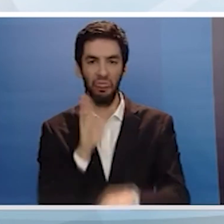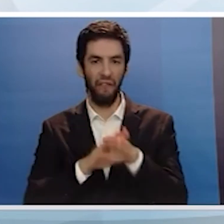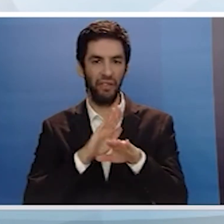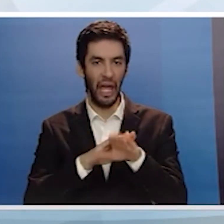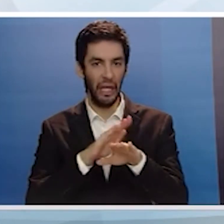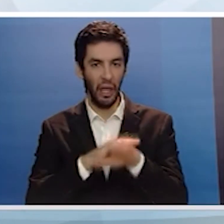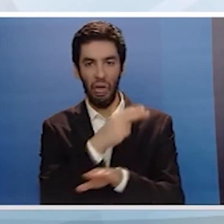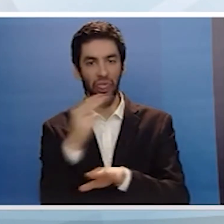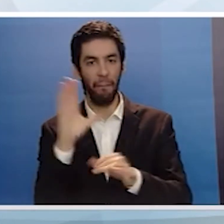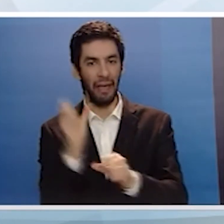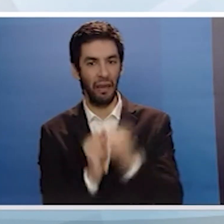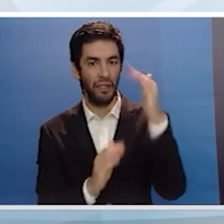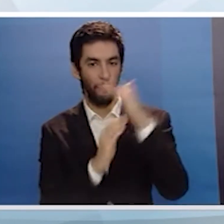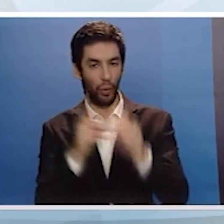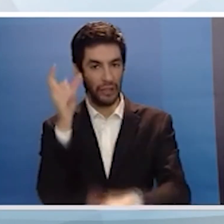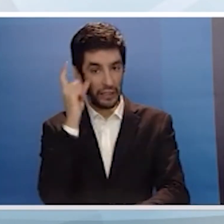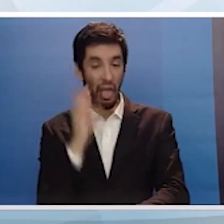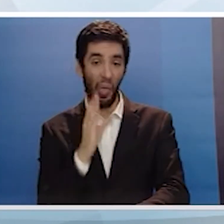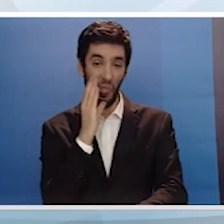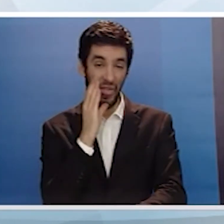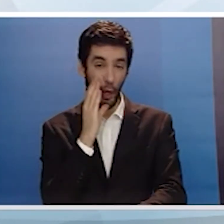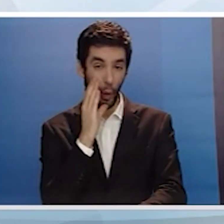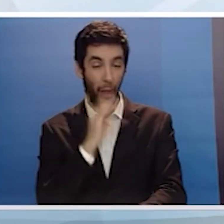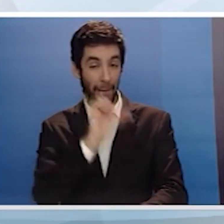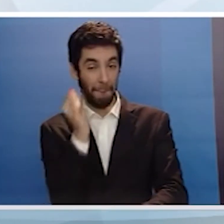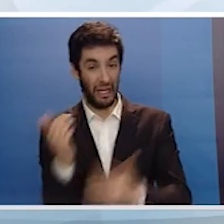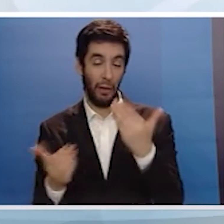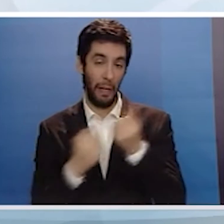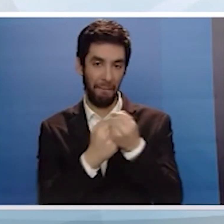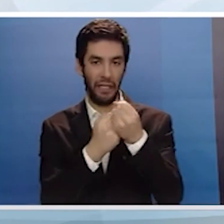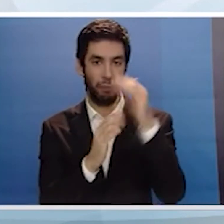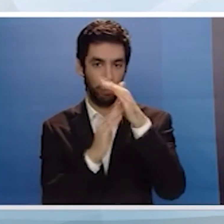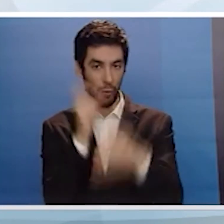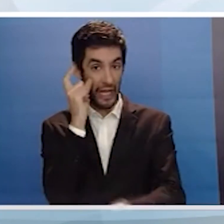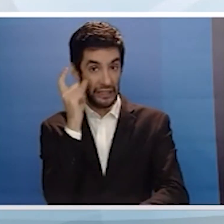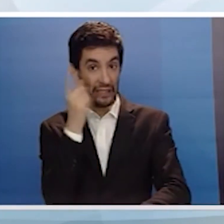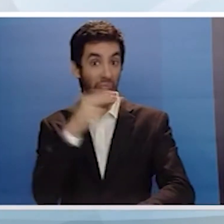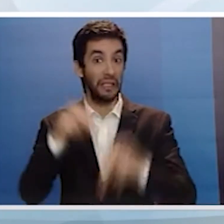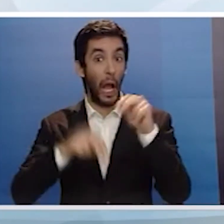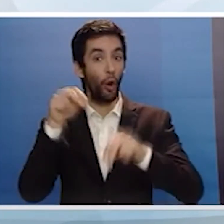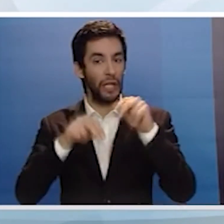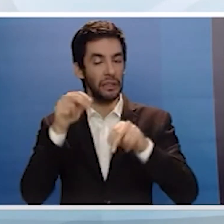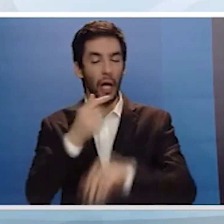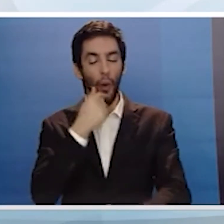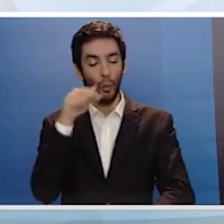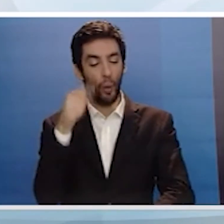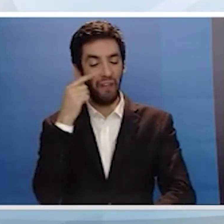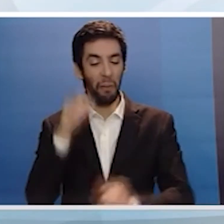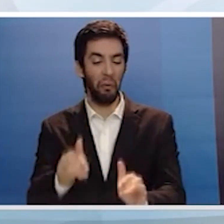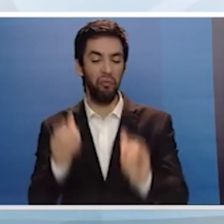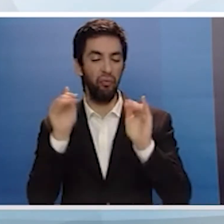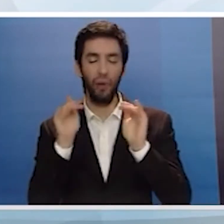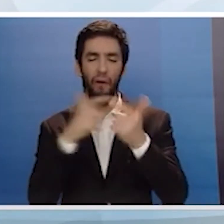και το 2018 είτε άμεσα με τις ψήφων τους είτε έμμεσα με τις επιλογές και την ανοχή τους